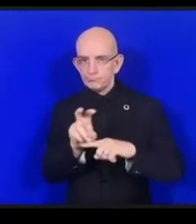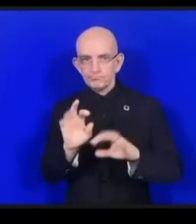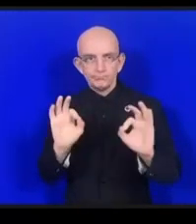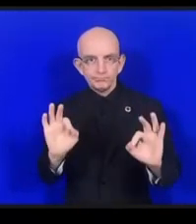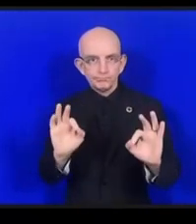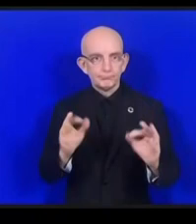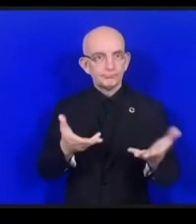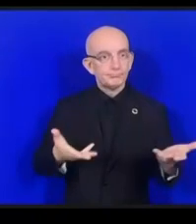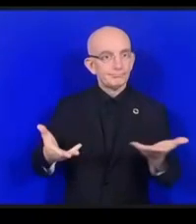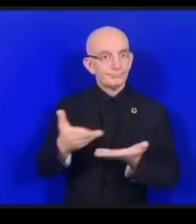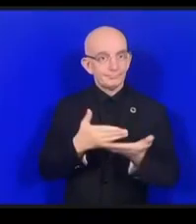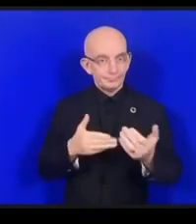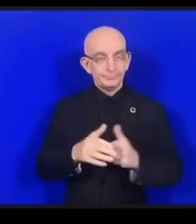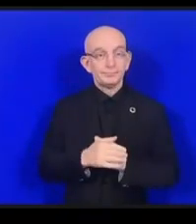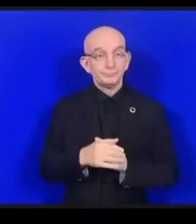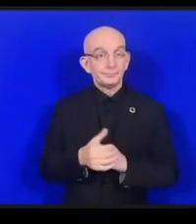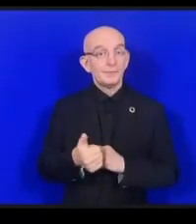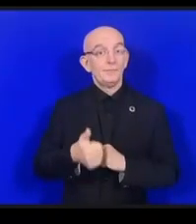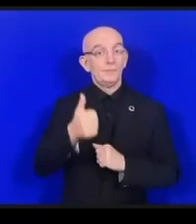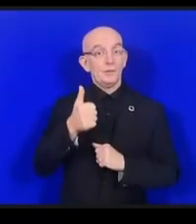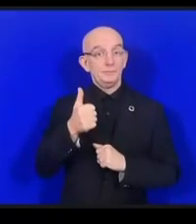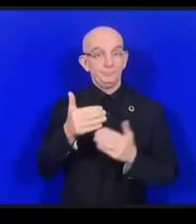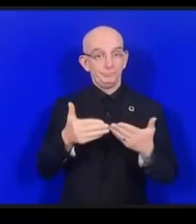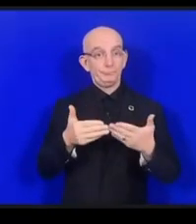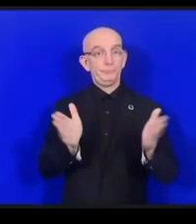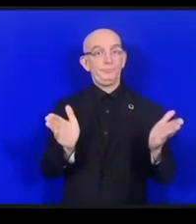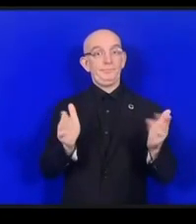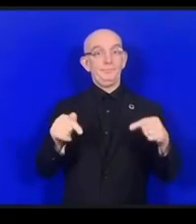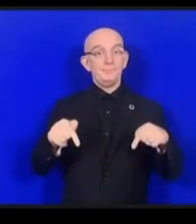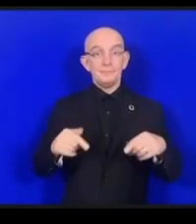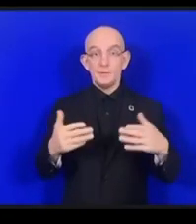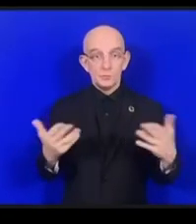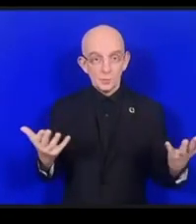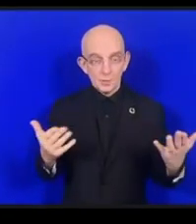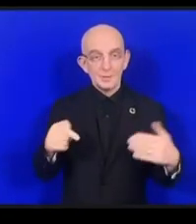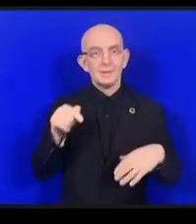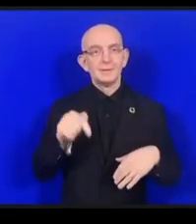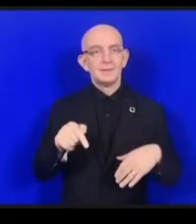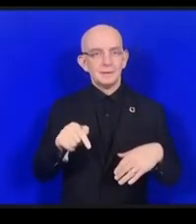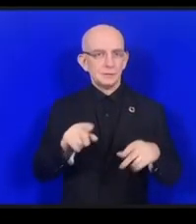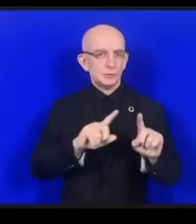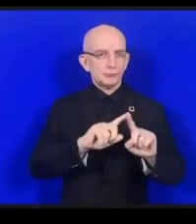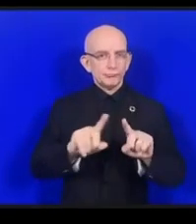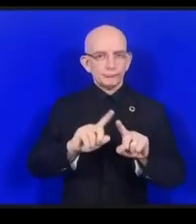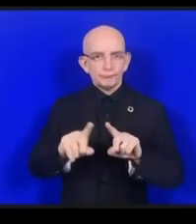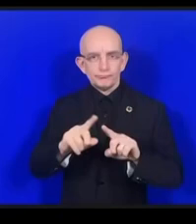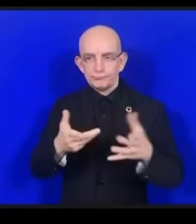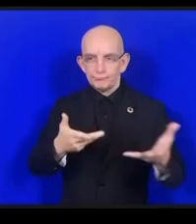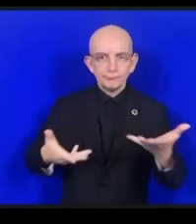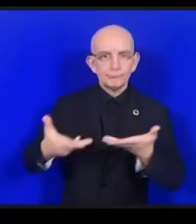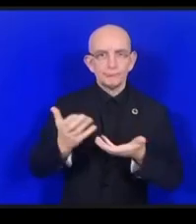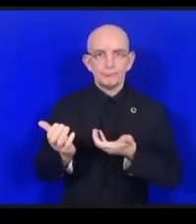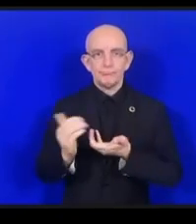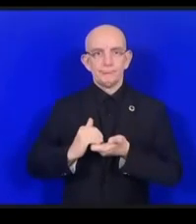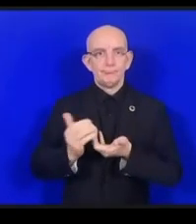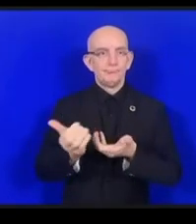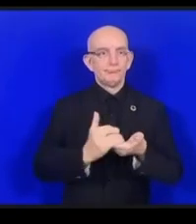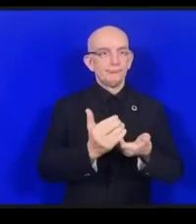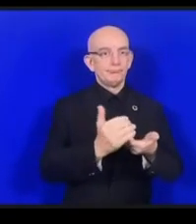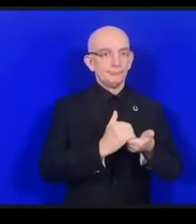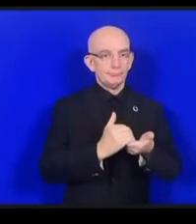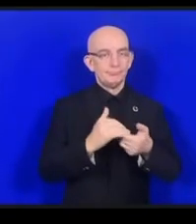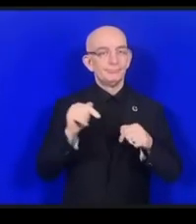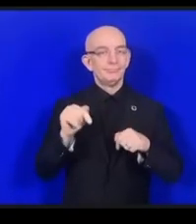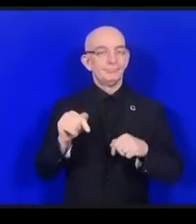ではまず私の方からダイナミックコアリーションについてご説明したいと思いますDCというのはIGFと